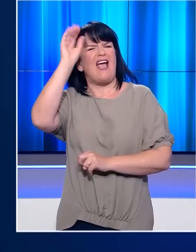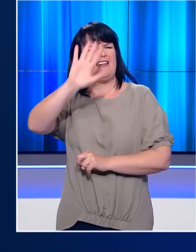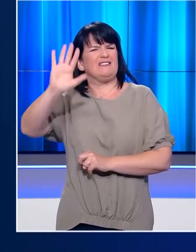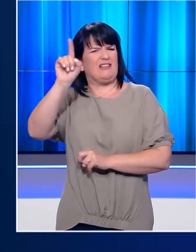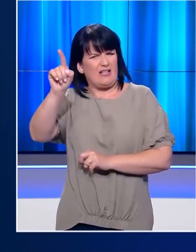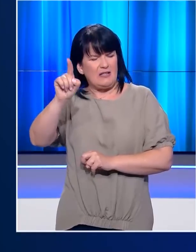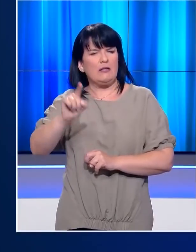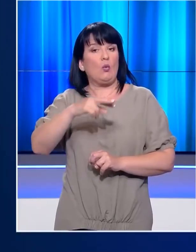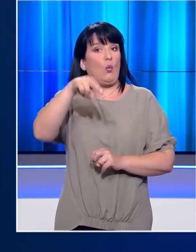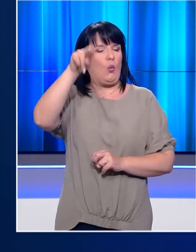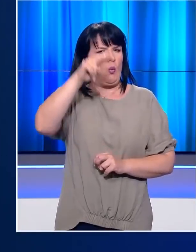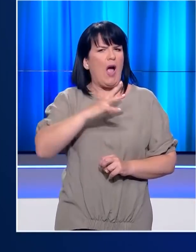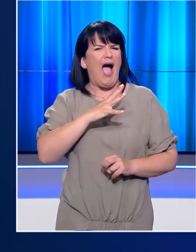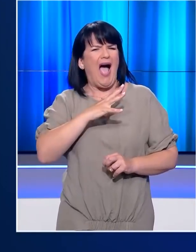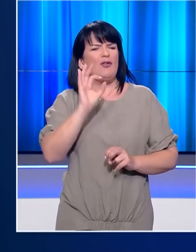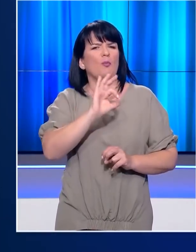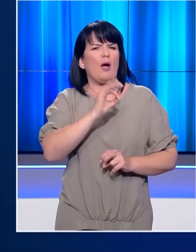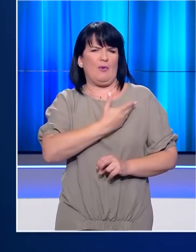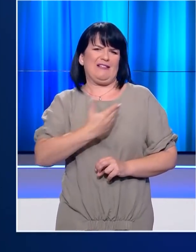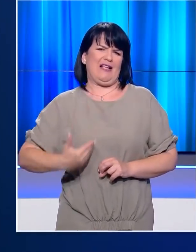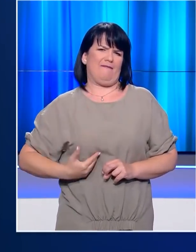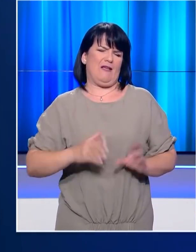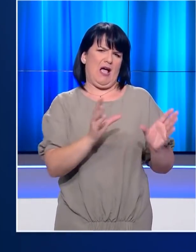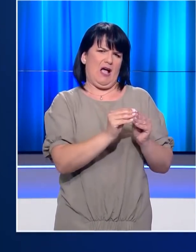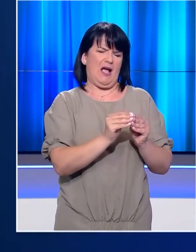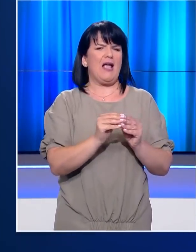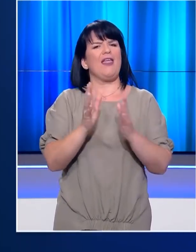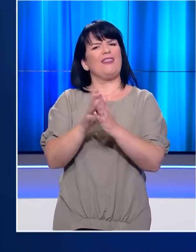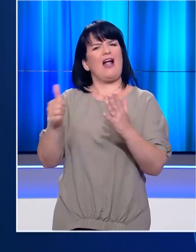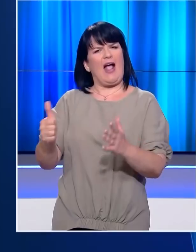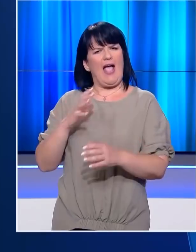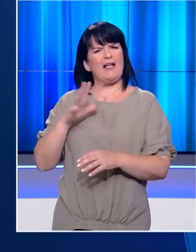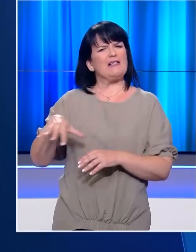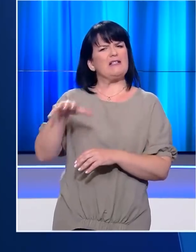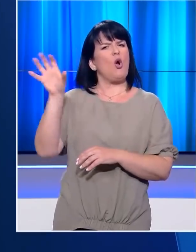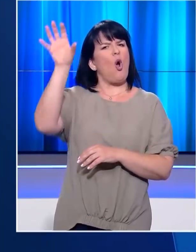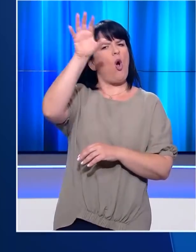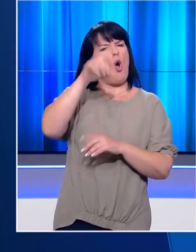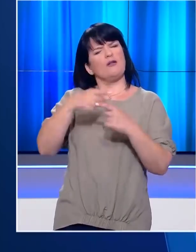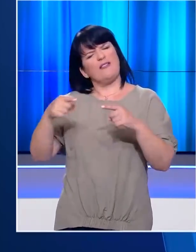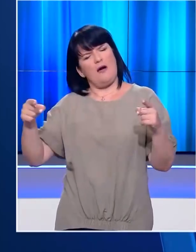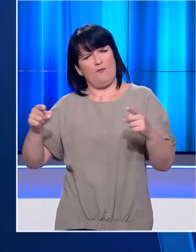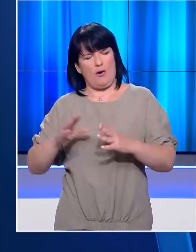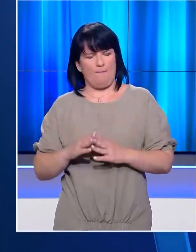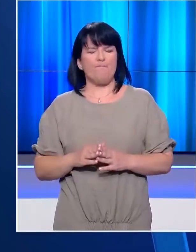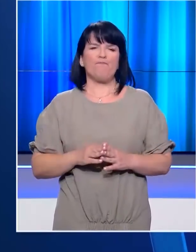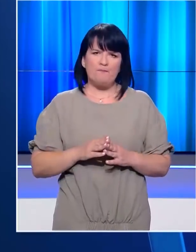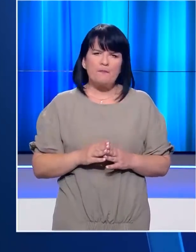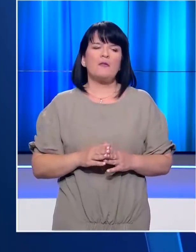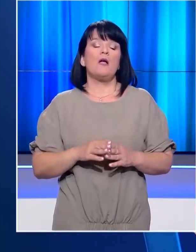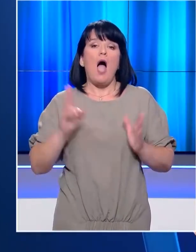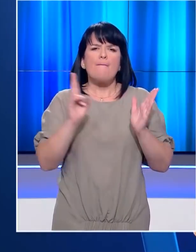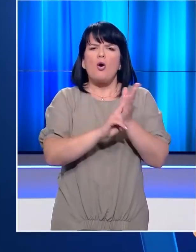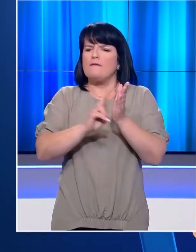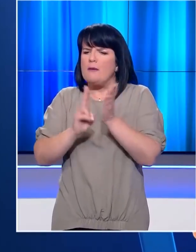πλειονότητα των κρουσμάτων αφορά άτομα προερχόμενα από τη Σερβία. Τα υπόλοιπα 16 αφορούν κατοίκους άλλων χωρών. Την ίδια ώρα, παρά τις